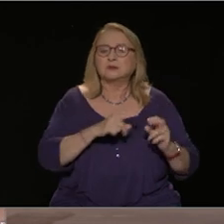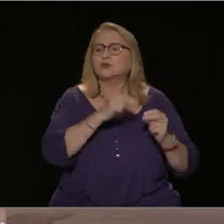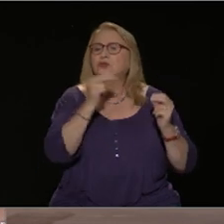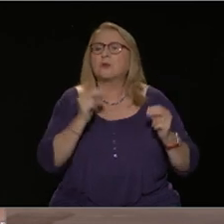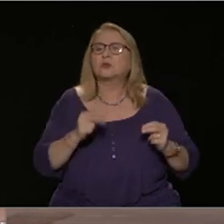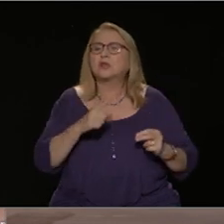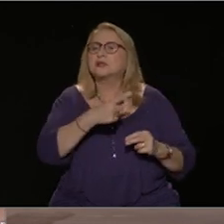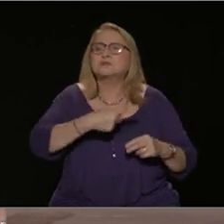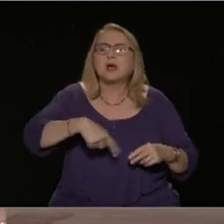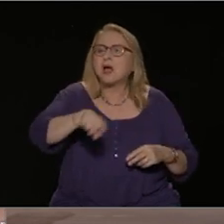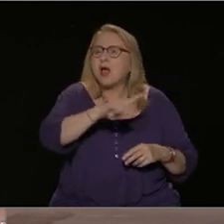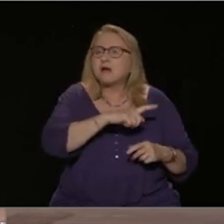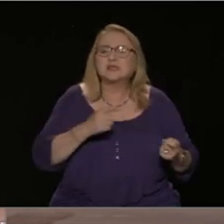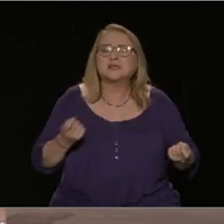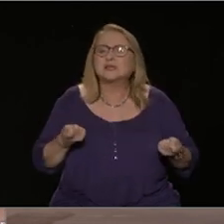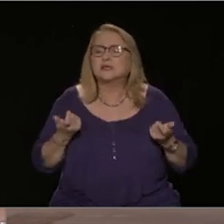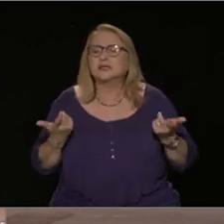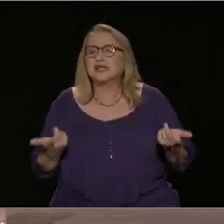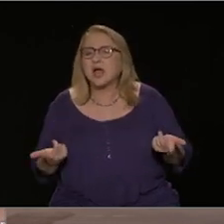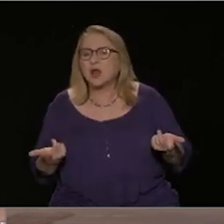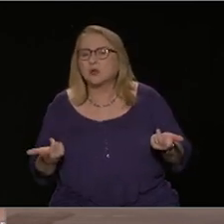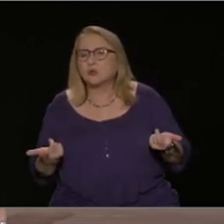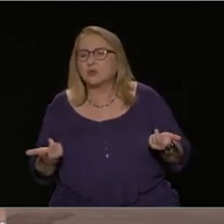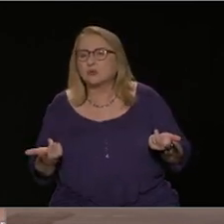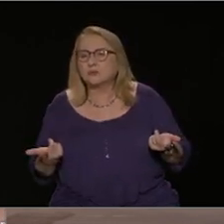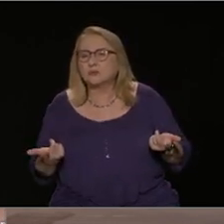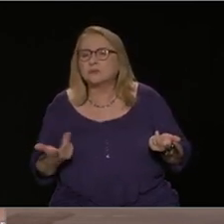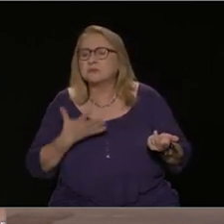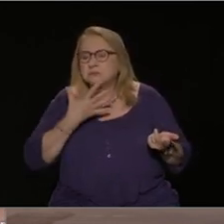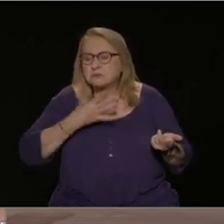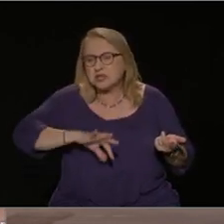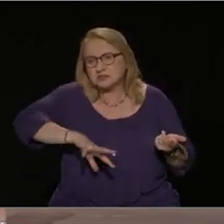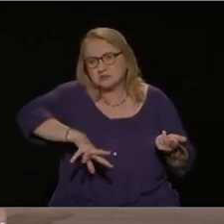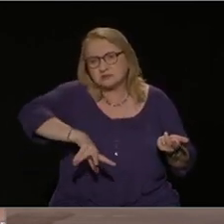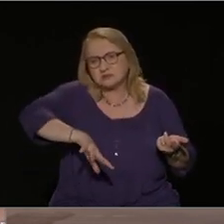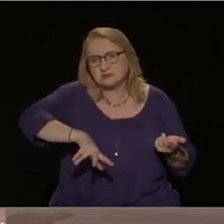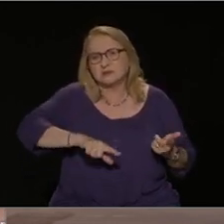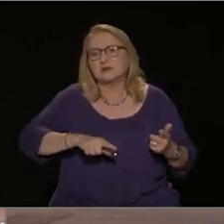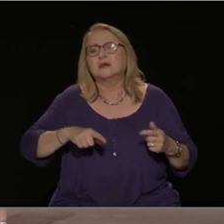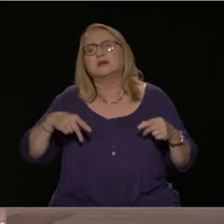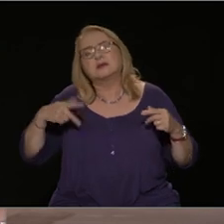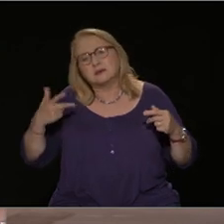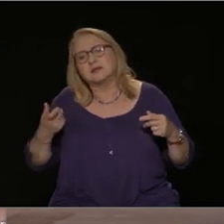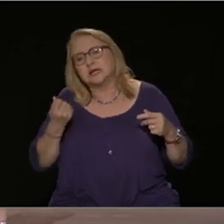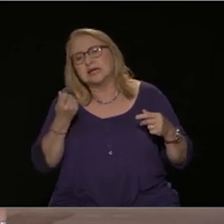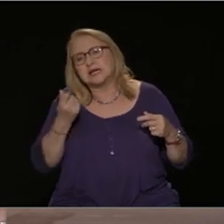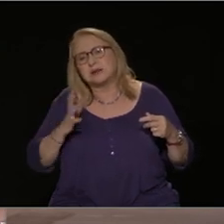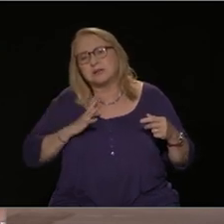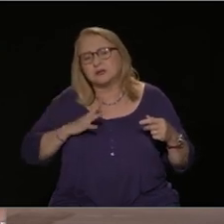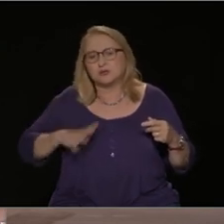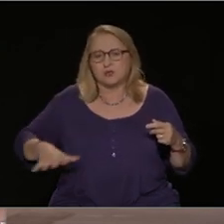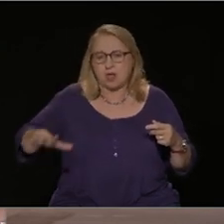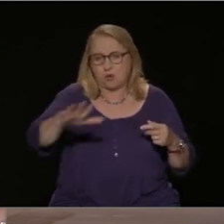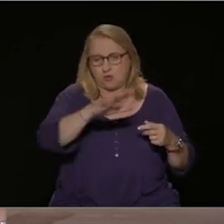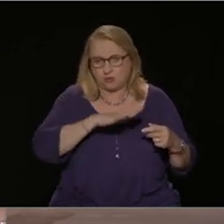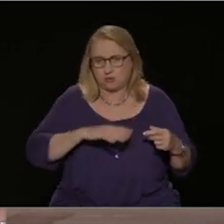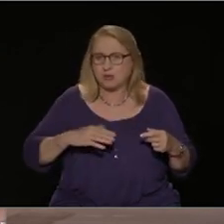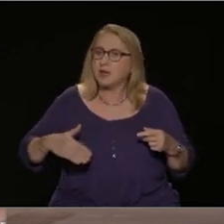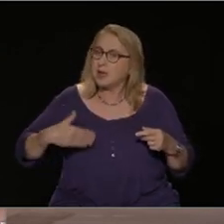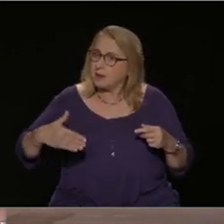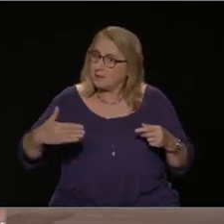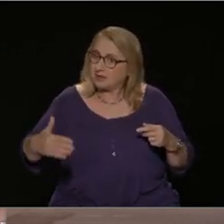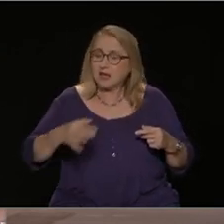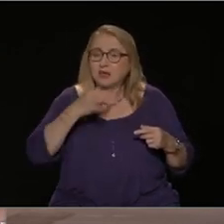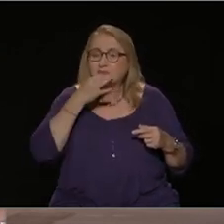μέλι, δηλαδή στο κρατικό χρήμα. Αφήνω για παρακάτω τη συζήτηση το τεράστιο πρόβλημα που